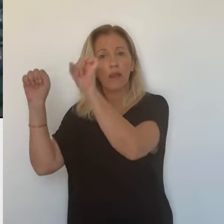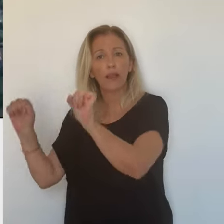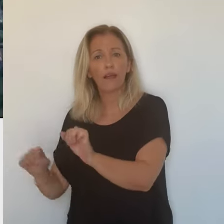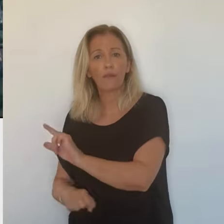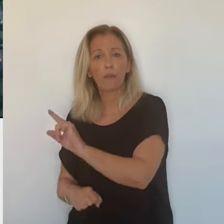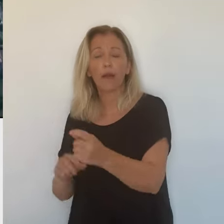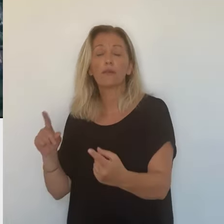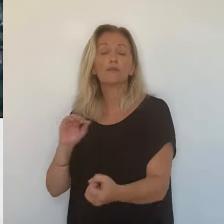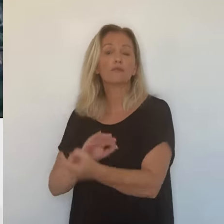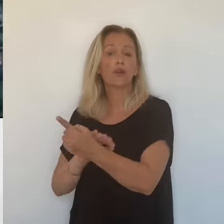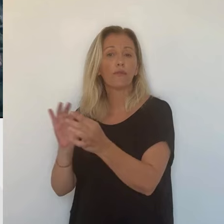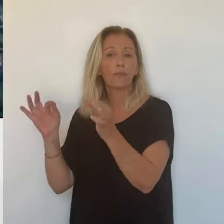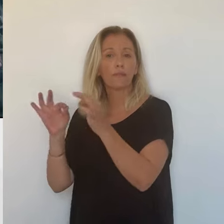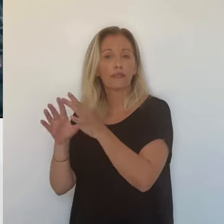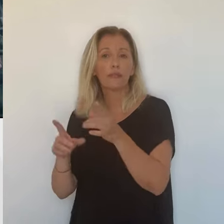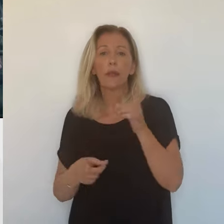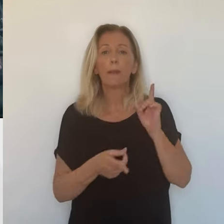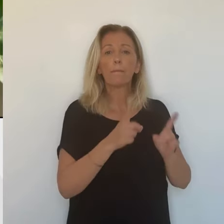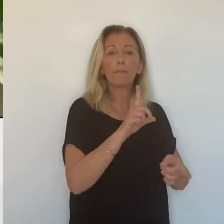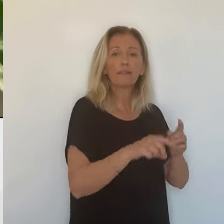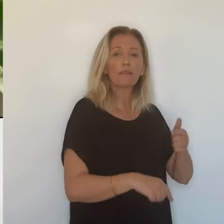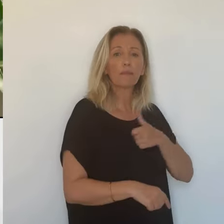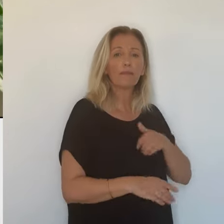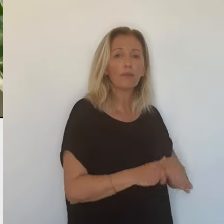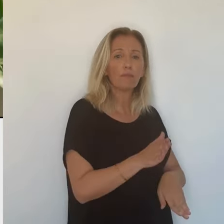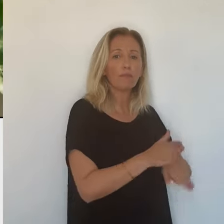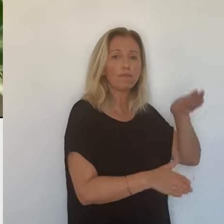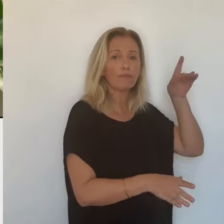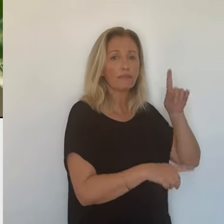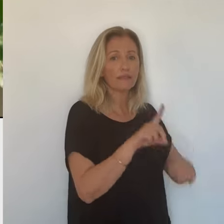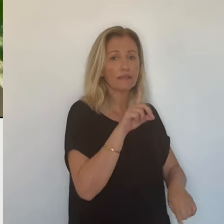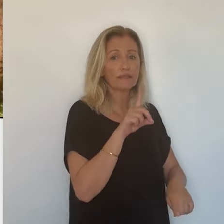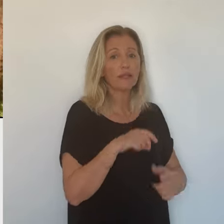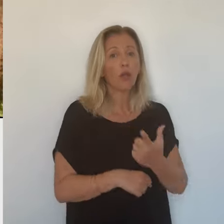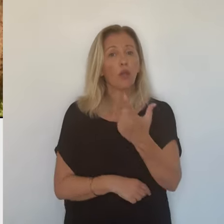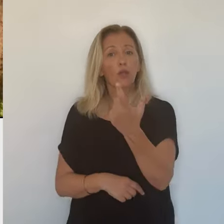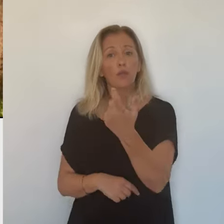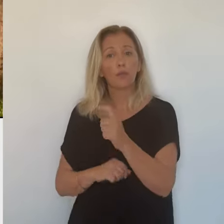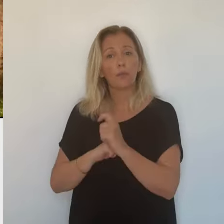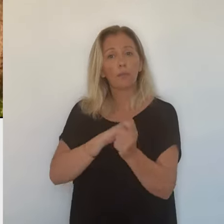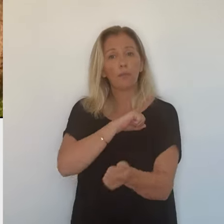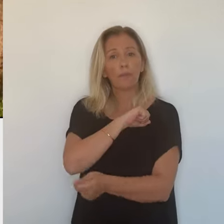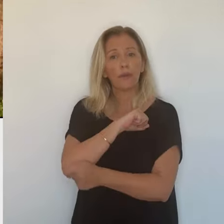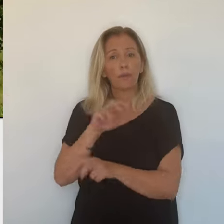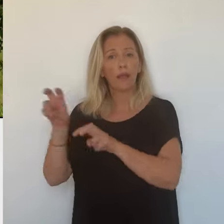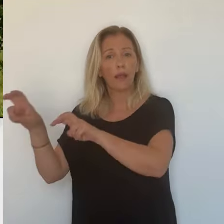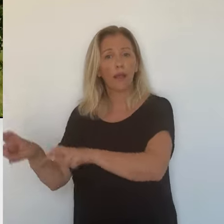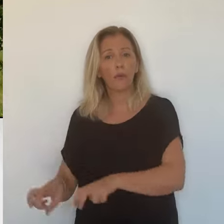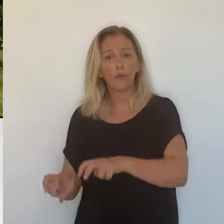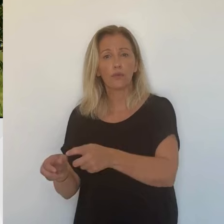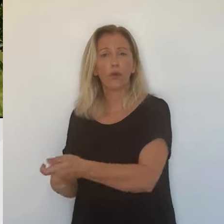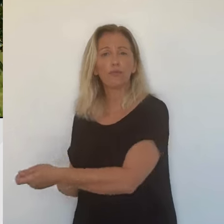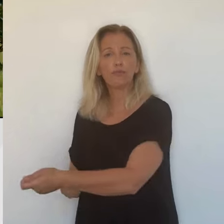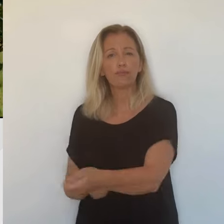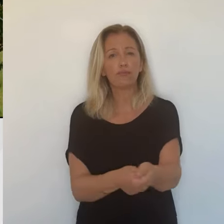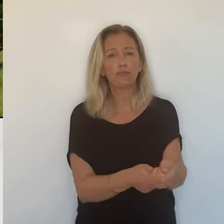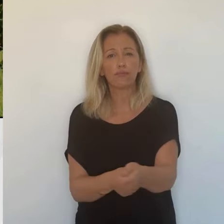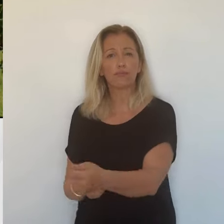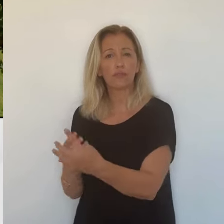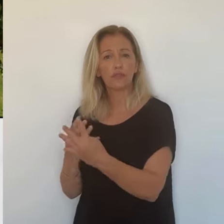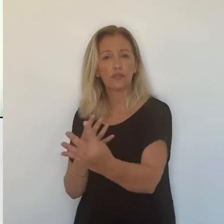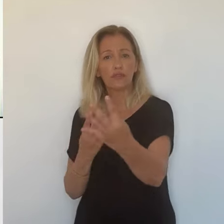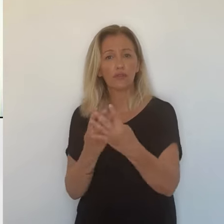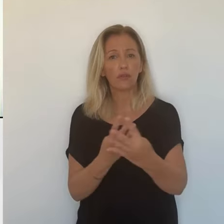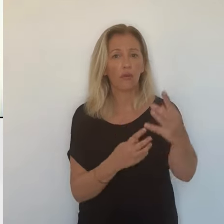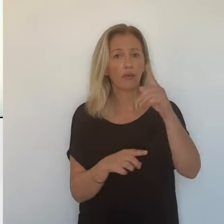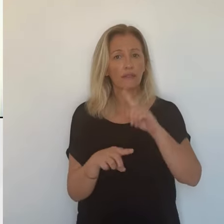remplir sa piscine pour les particuliers. Il y a également deux jours par semaine sans irrigation possible pour les agriculteurs, des agriculteurs qui souffrent mais qui